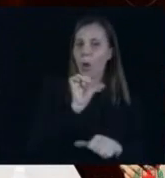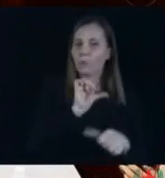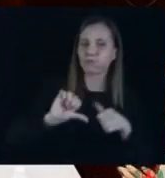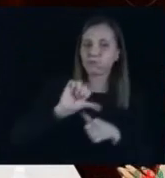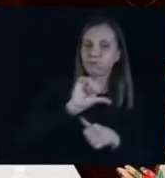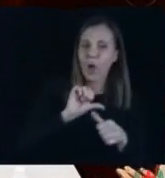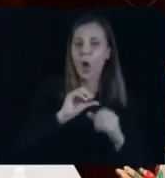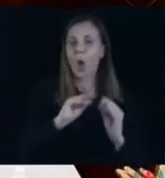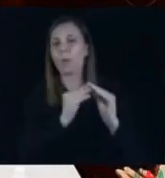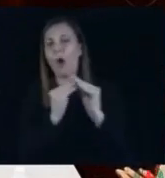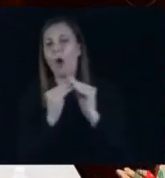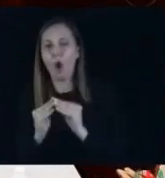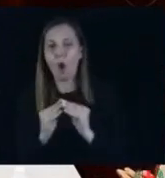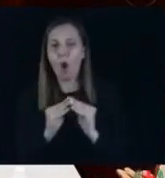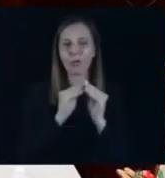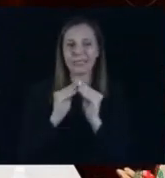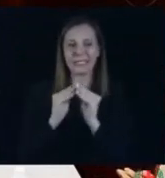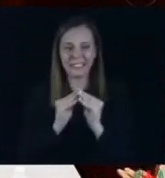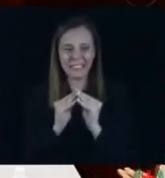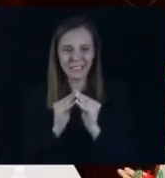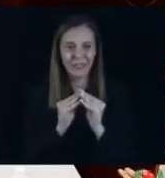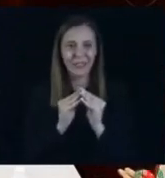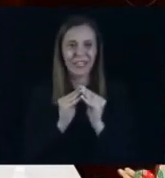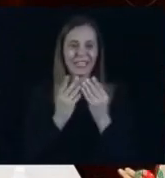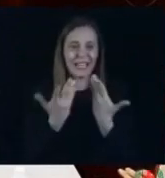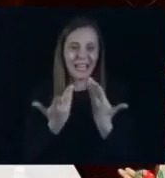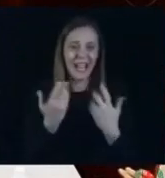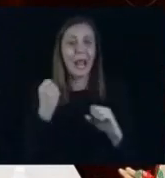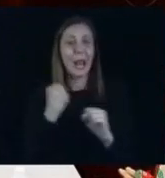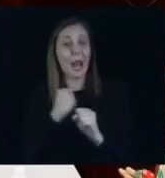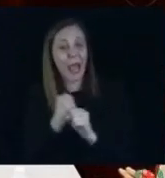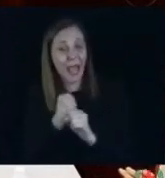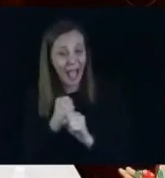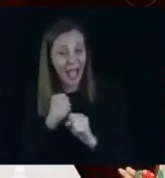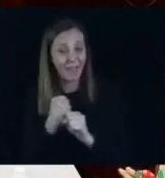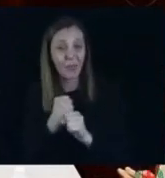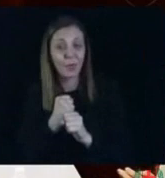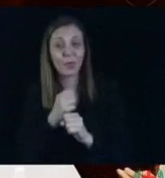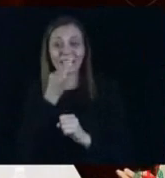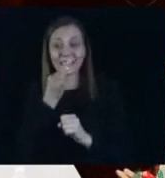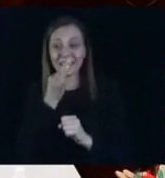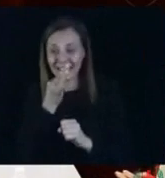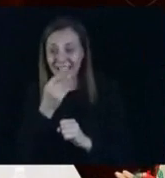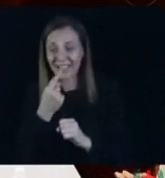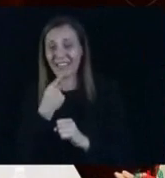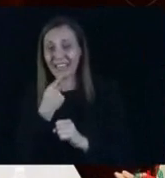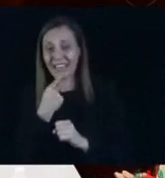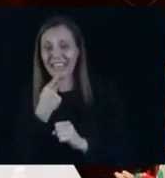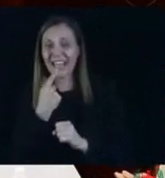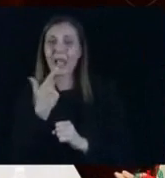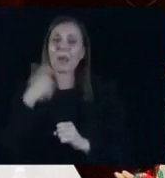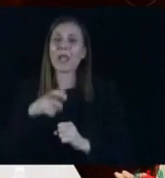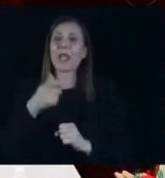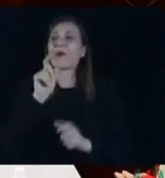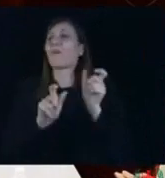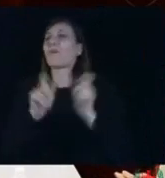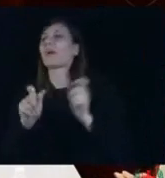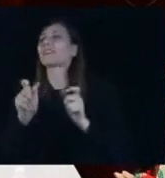certe modifiche e lavori lontano dagli occhi, da orecchie indiscrete,